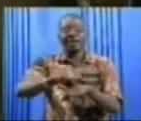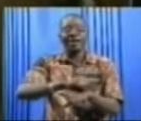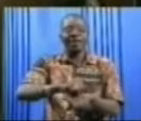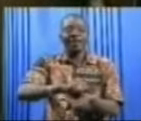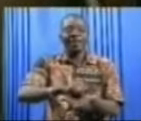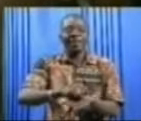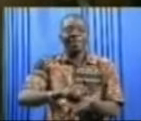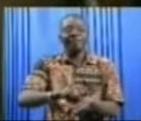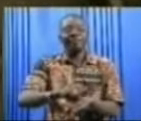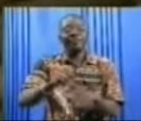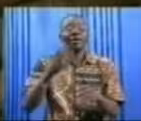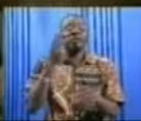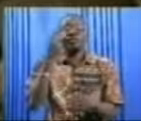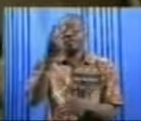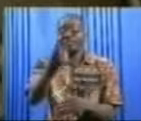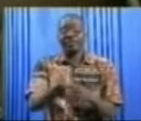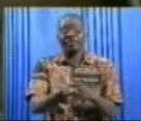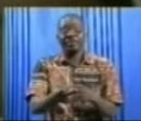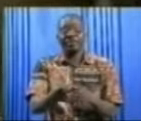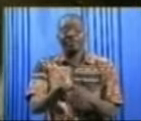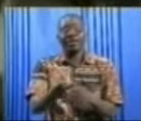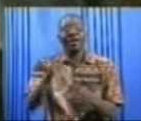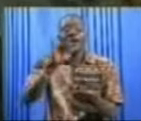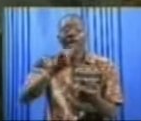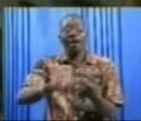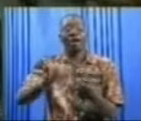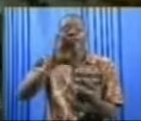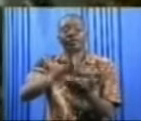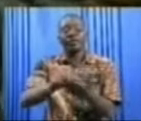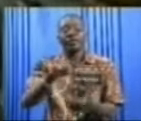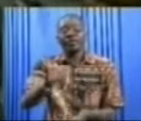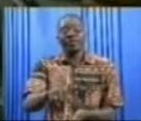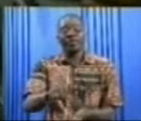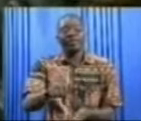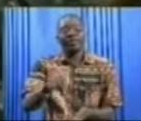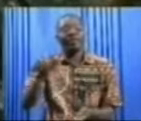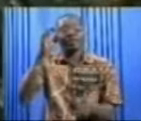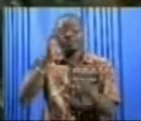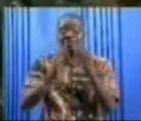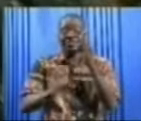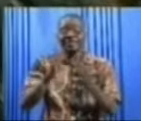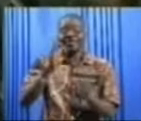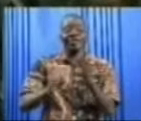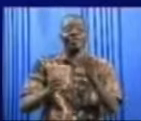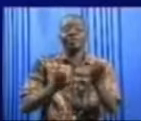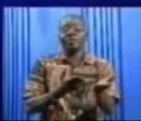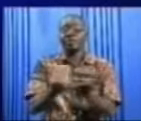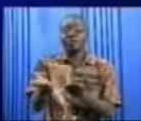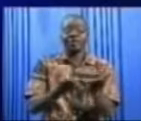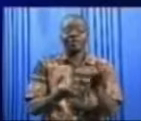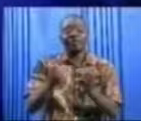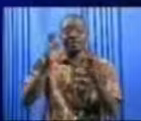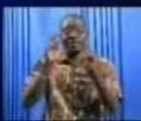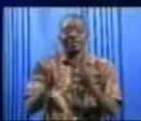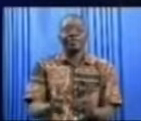Mais en veillant à ce que cette justice soit au service du justiciable.